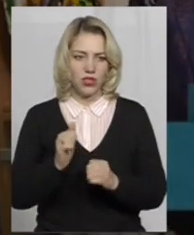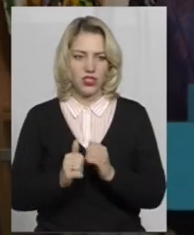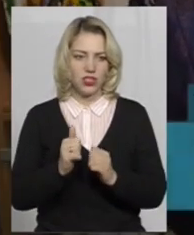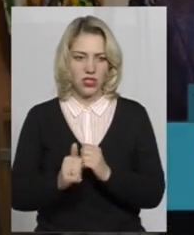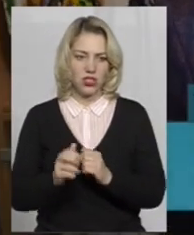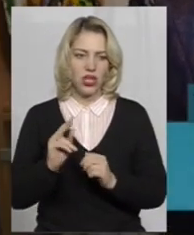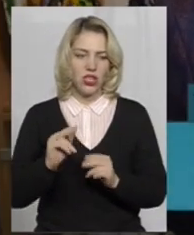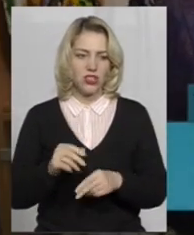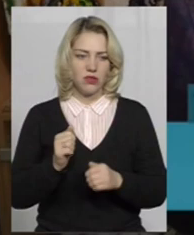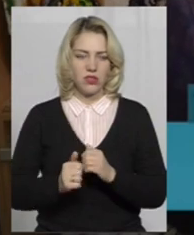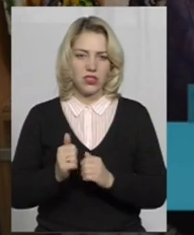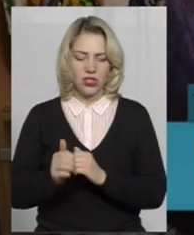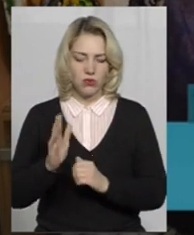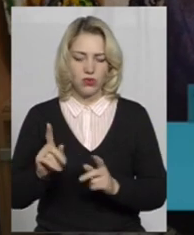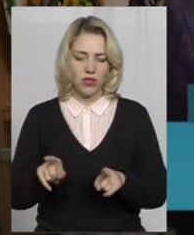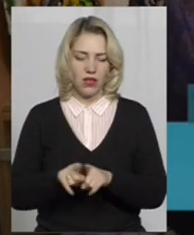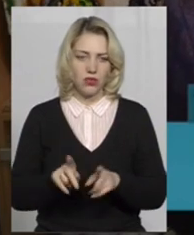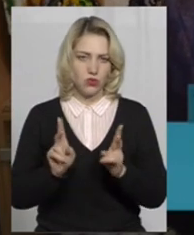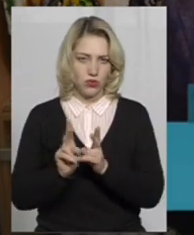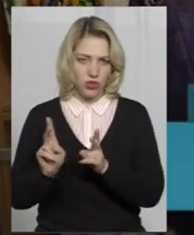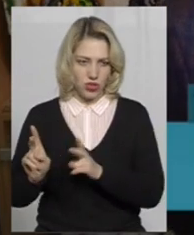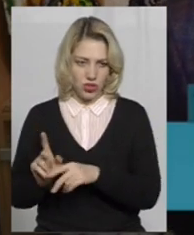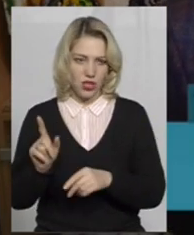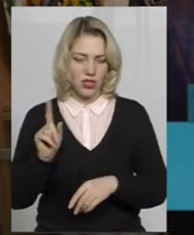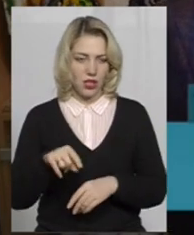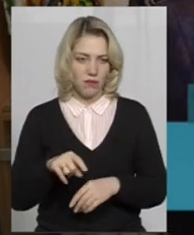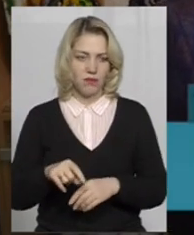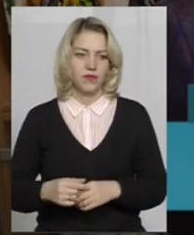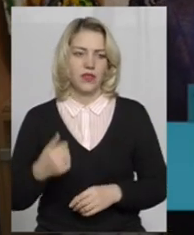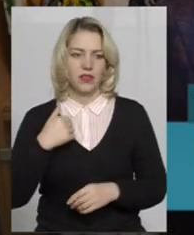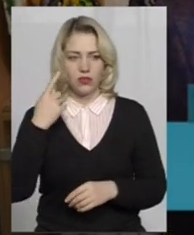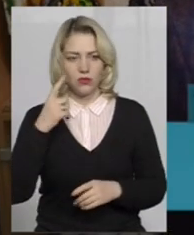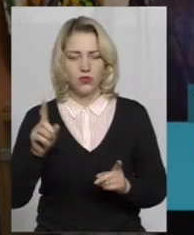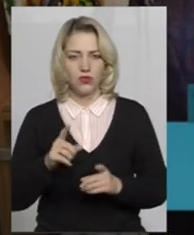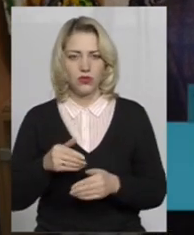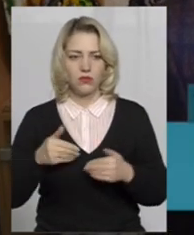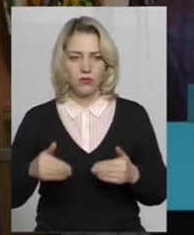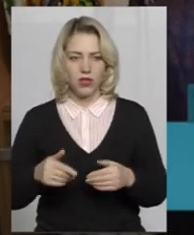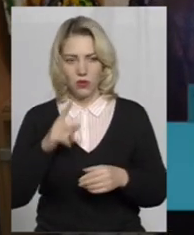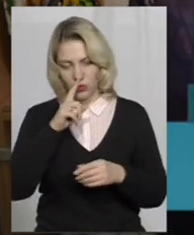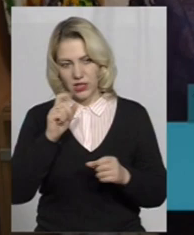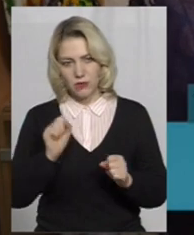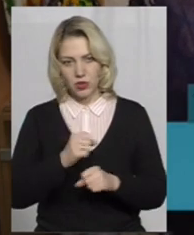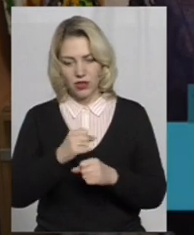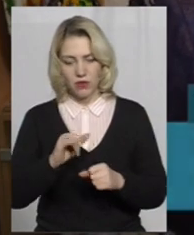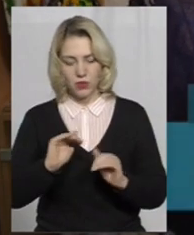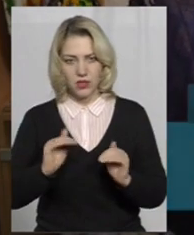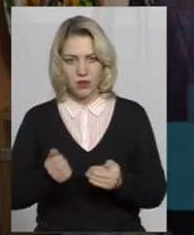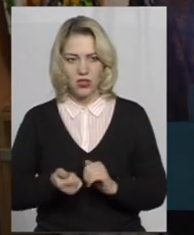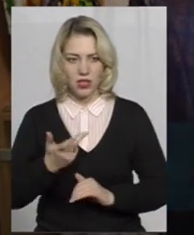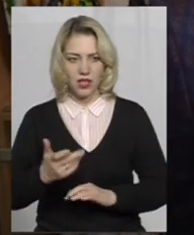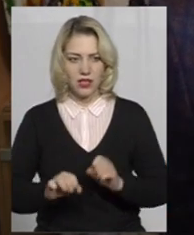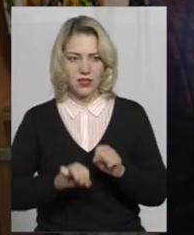частіше будуть ці зустрічі, тим, я думаю, що ми у неможливому або зменшимо кількість